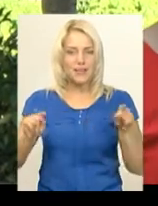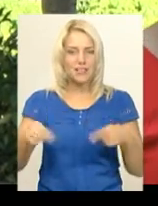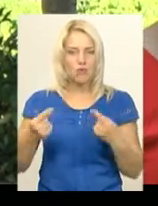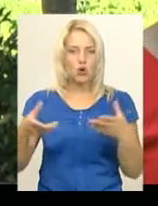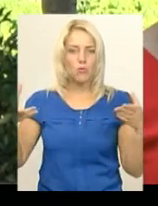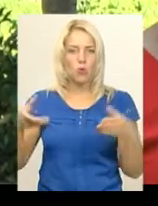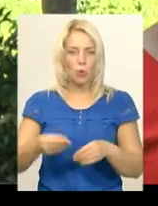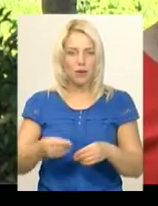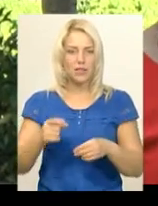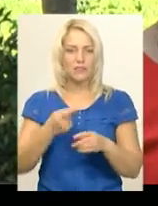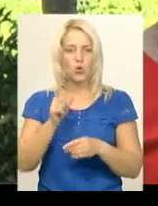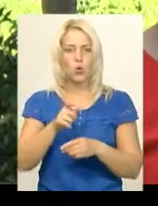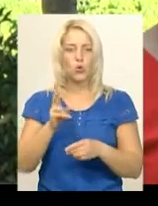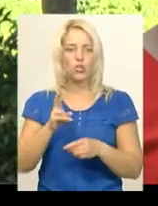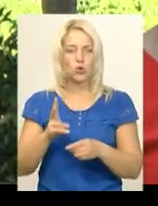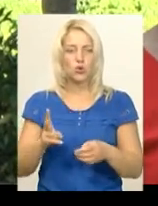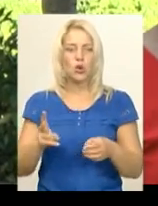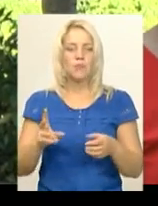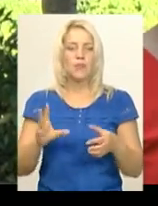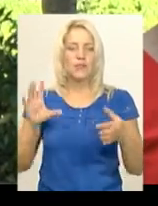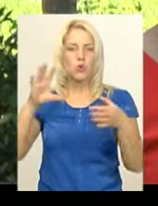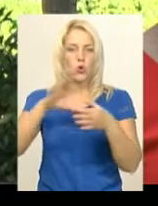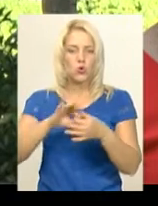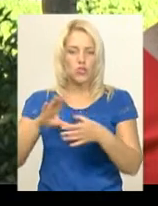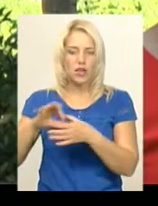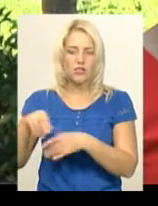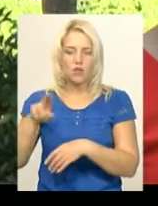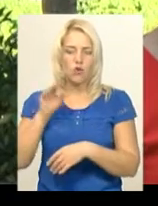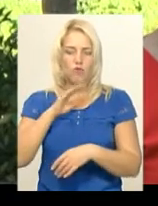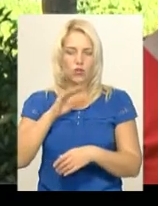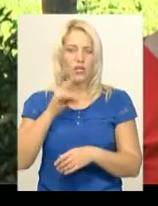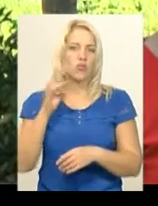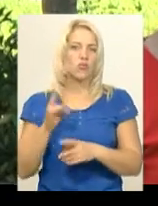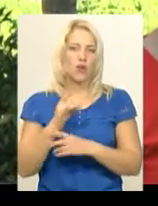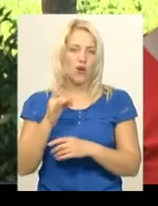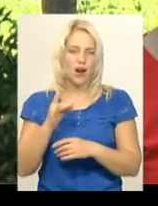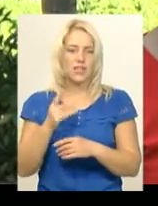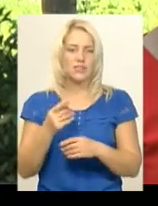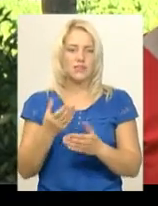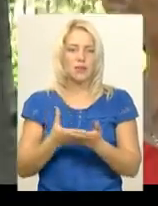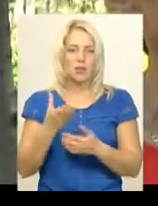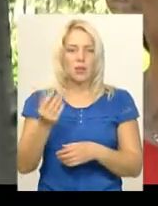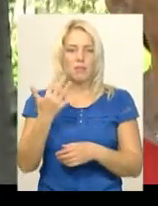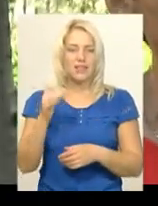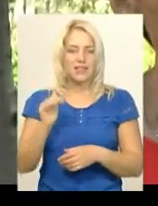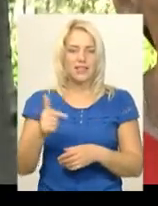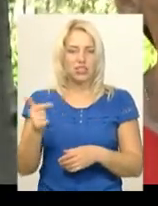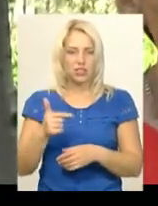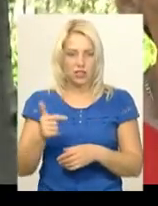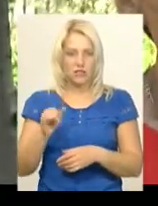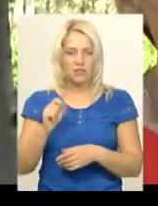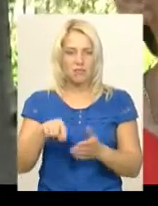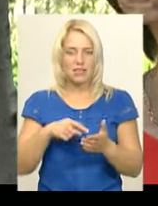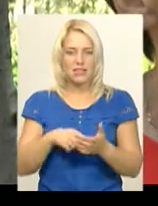ці люди, які зараз підключаються до води, вони вносять одноразовий внесок в сумі 5 тисяч гривень. Міська рада нам